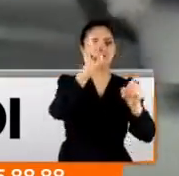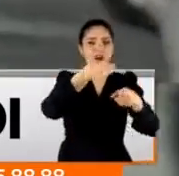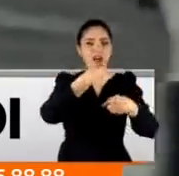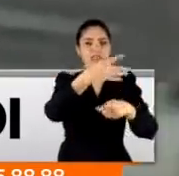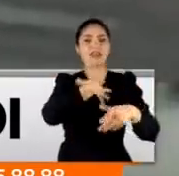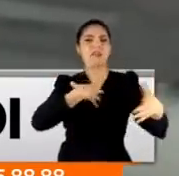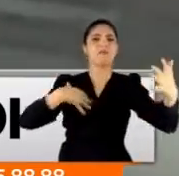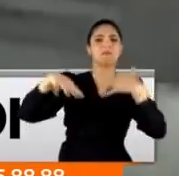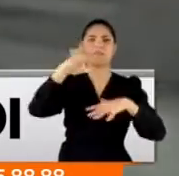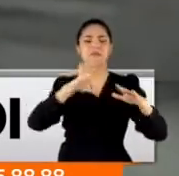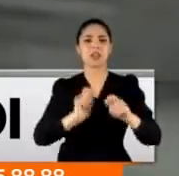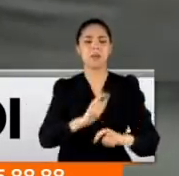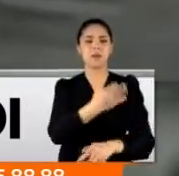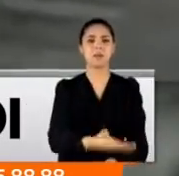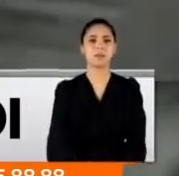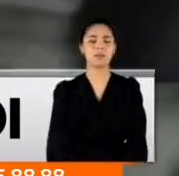taşkınlık çıkardı.